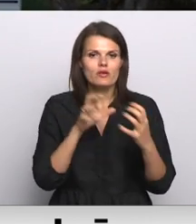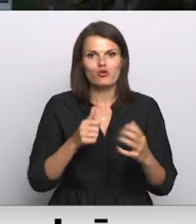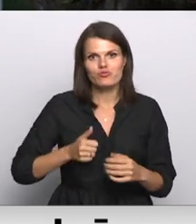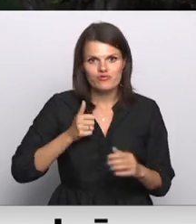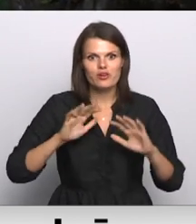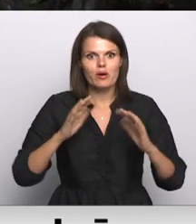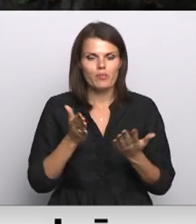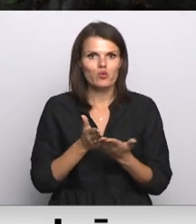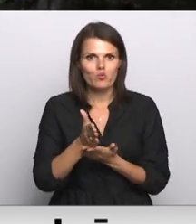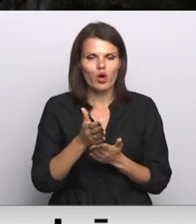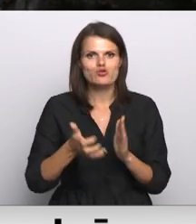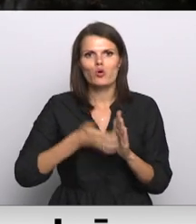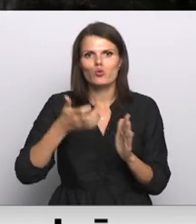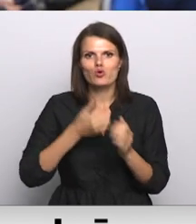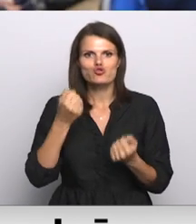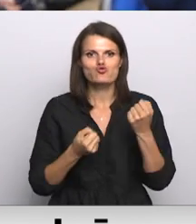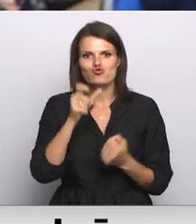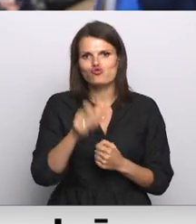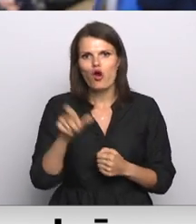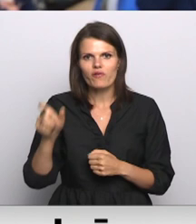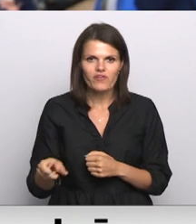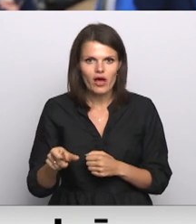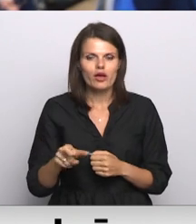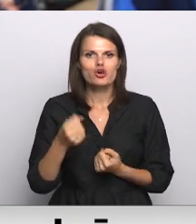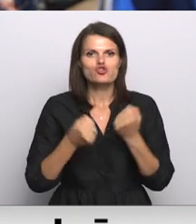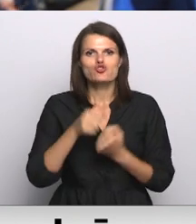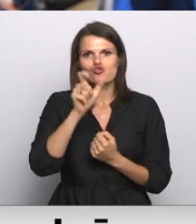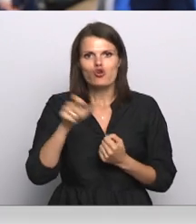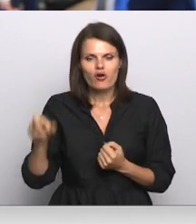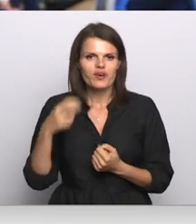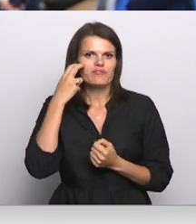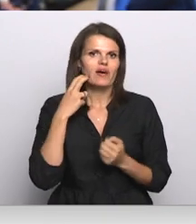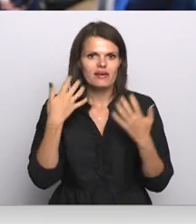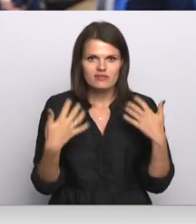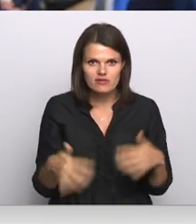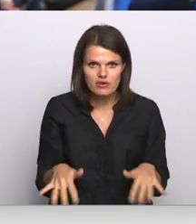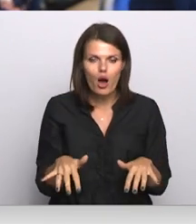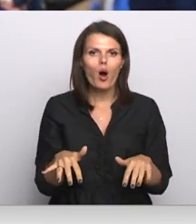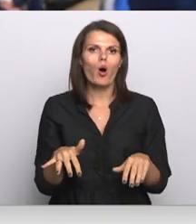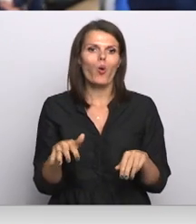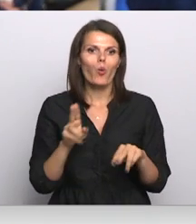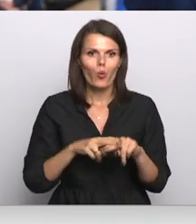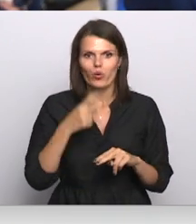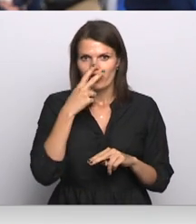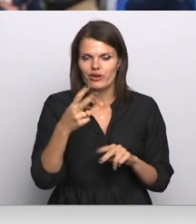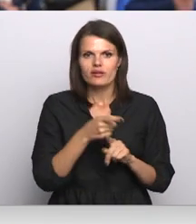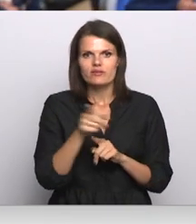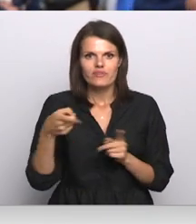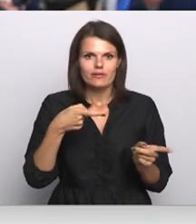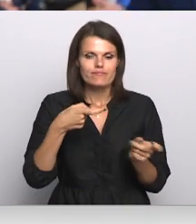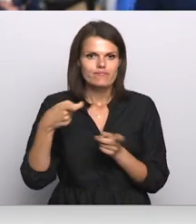faktu, ka nozerē trūkst autovadītāji. Šoferi noveco. Mēs redzam, ka viņi tiek